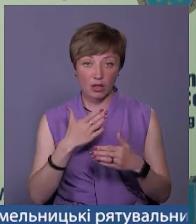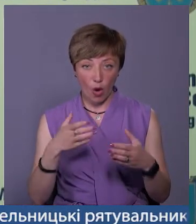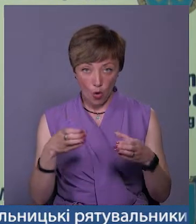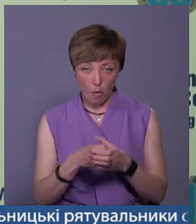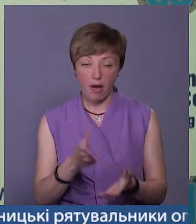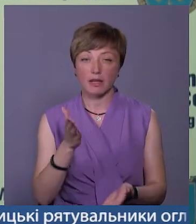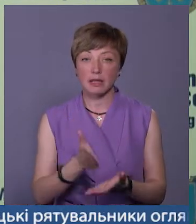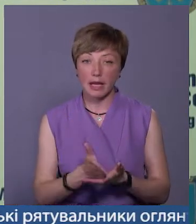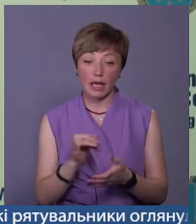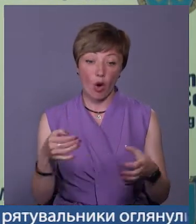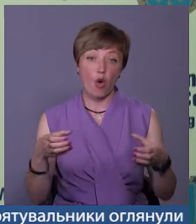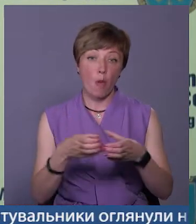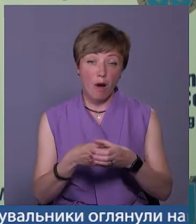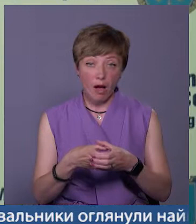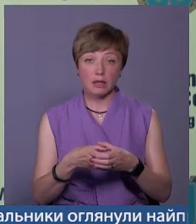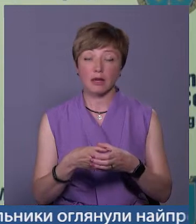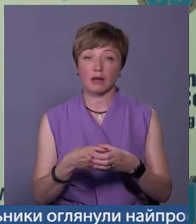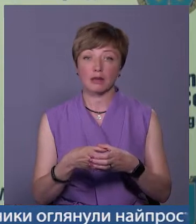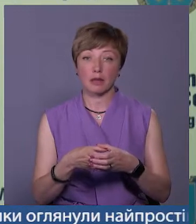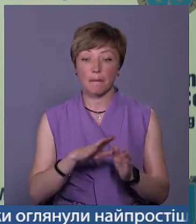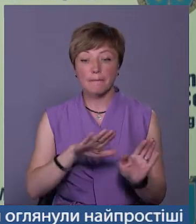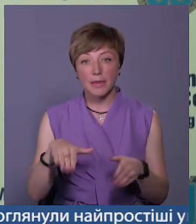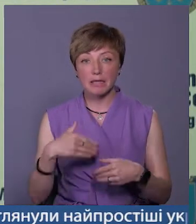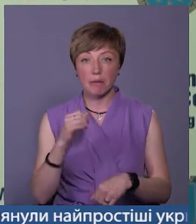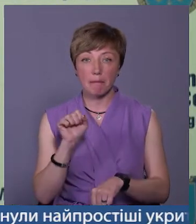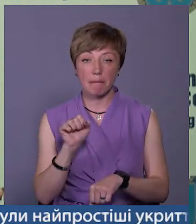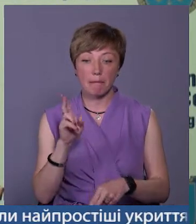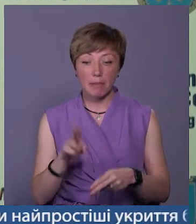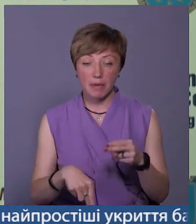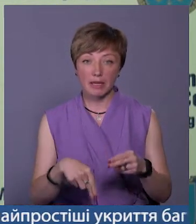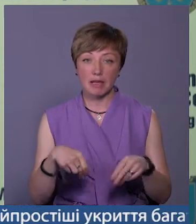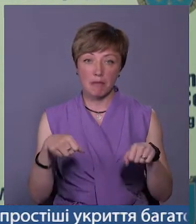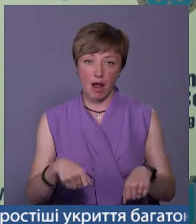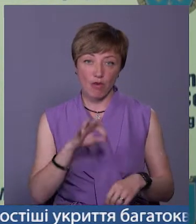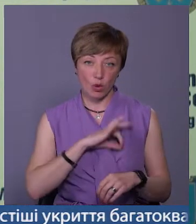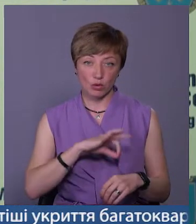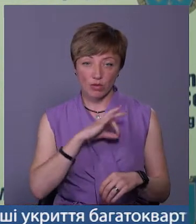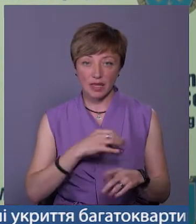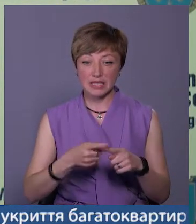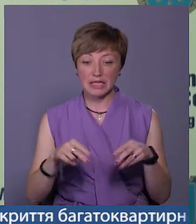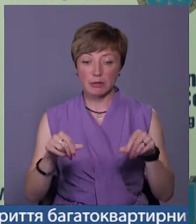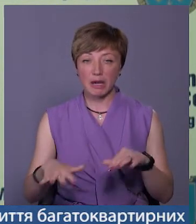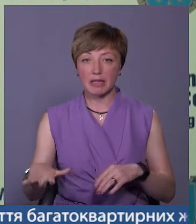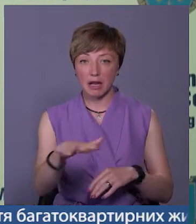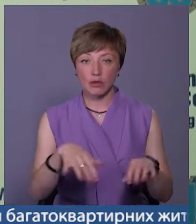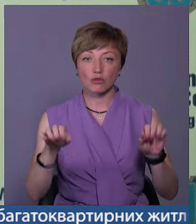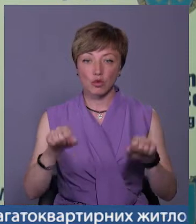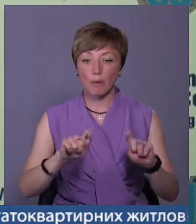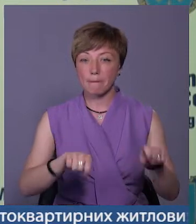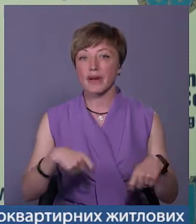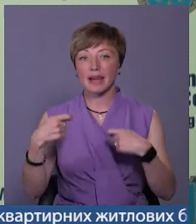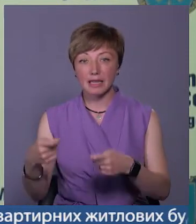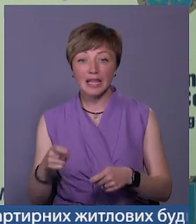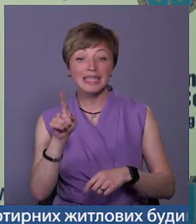І громада після припинення права постійного користування ці земельні ділянки зможе передати